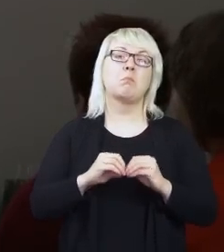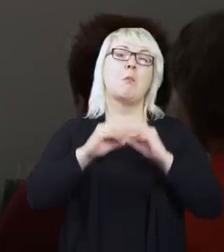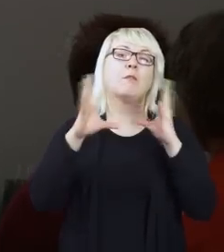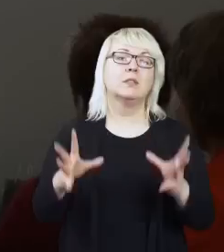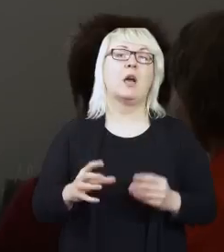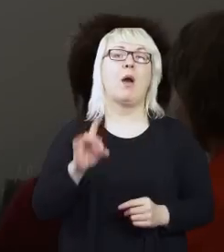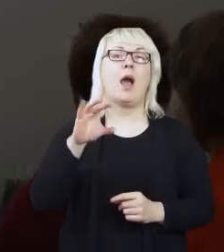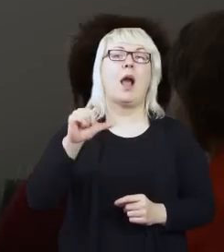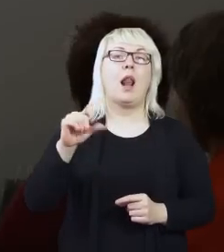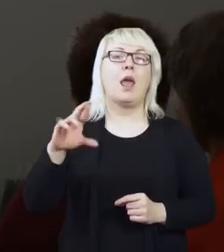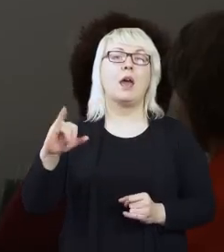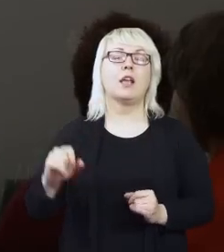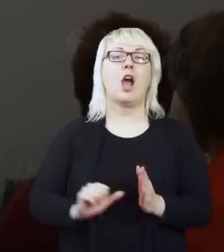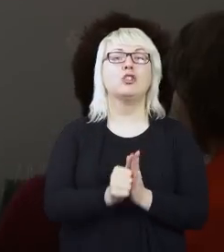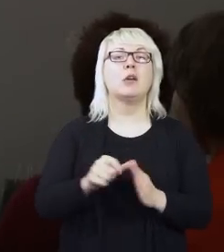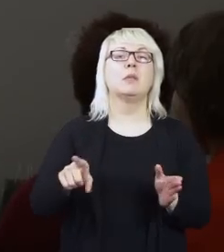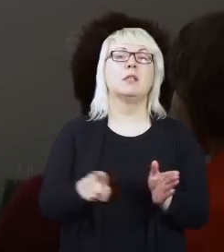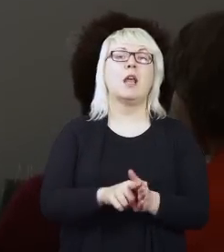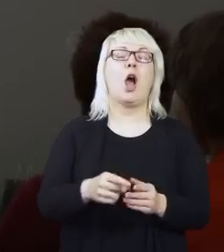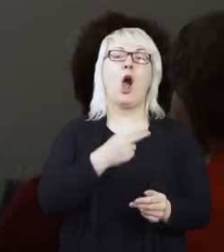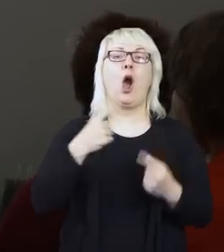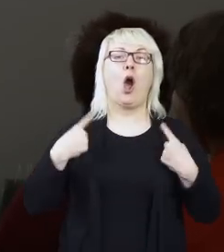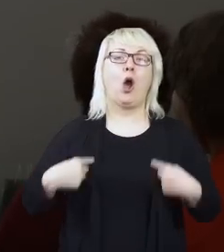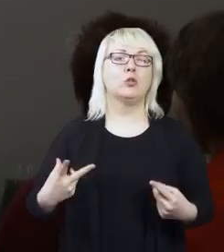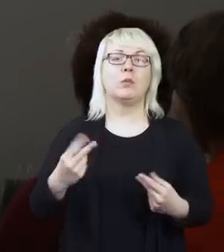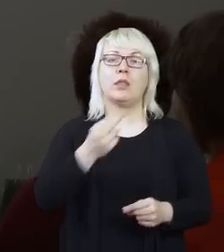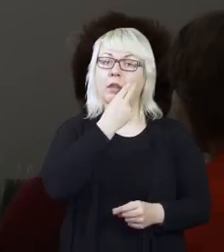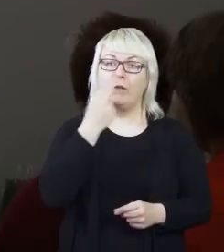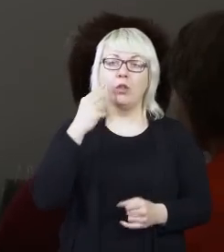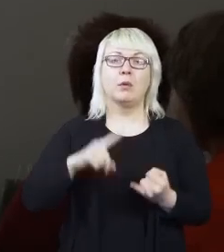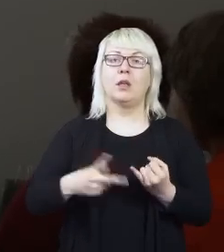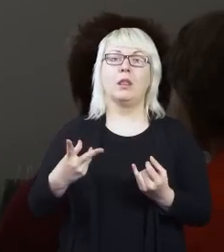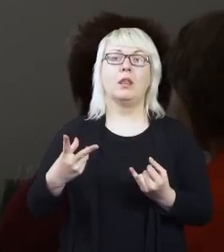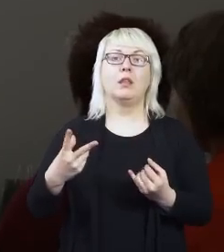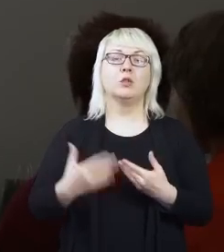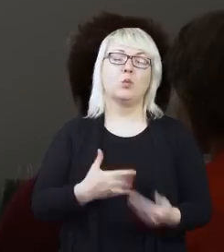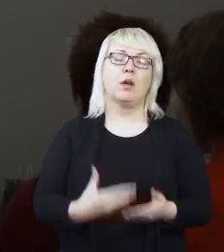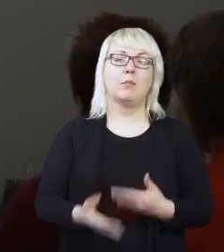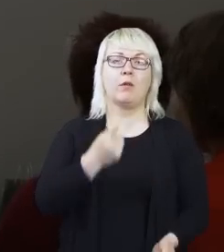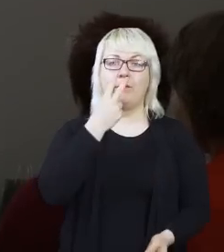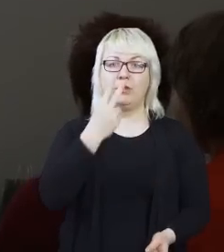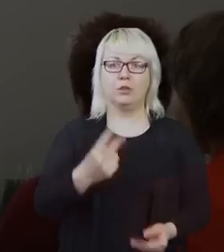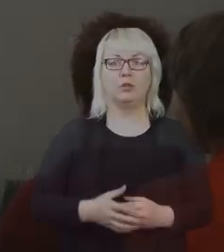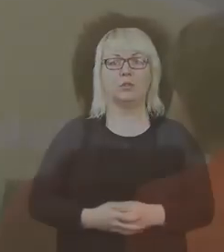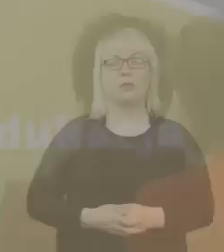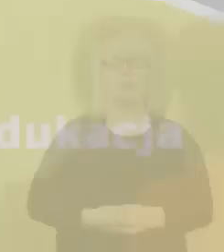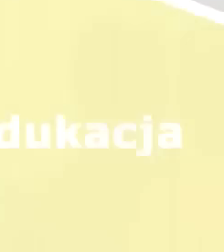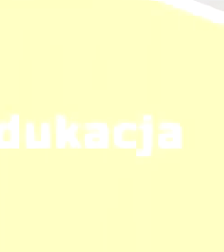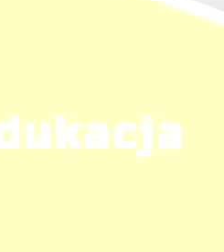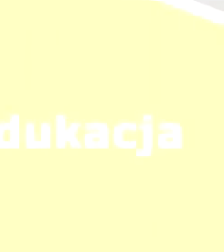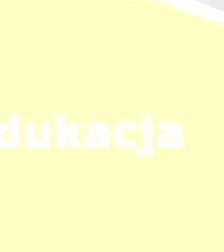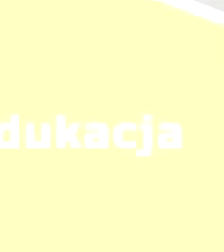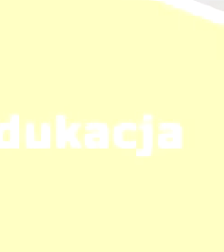galeria rzeźb przeznaczonych dla osób niewidomych i słowowidzących.